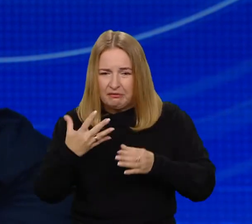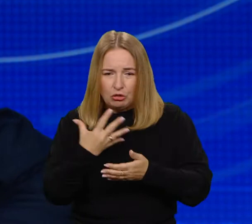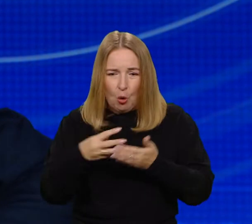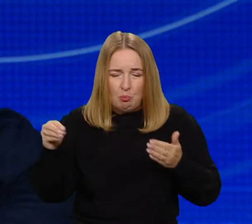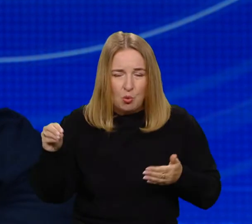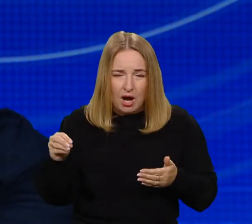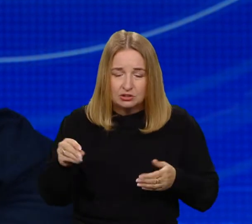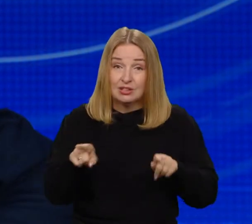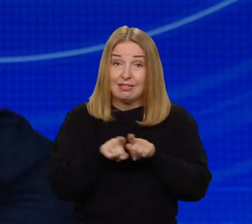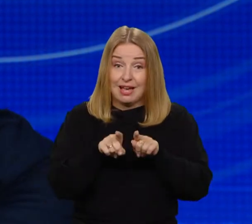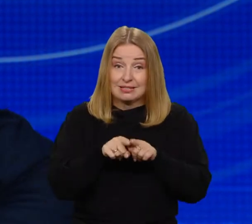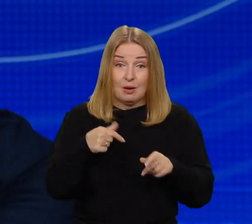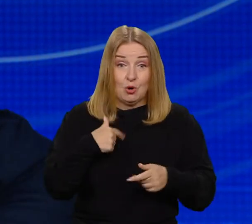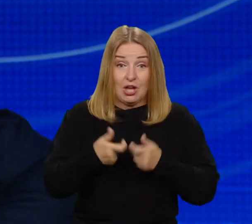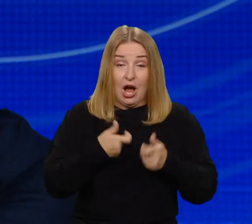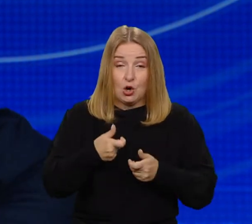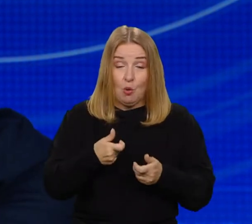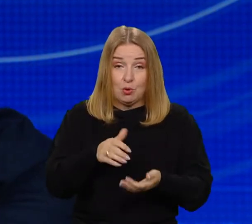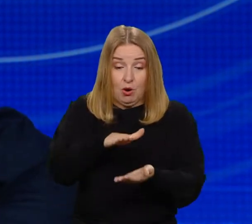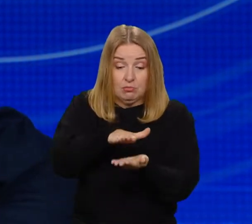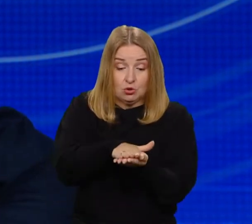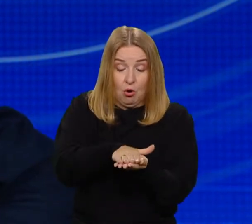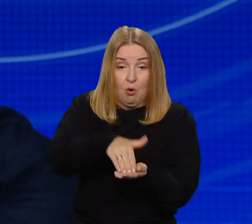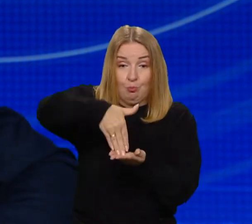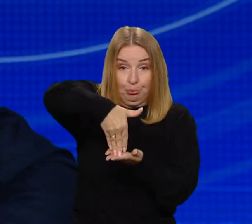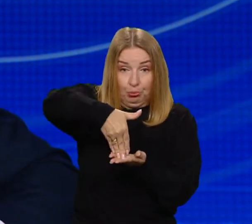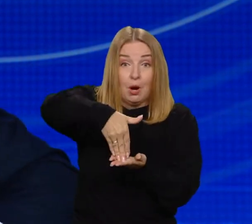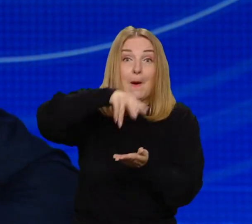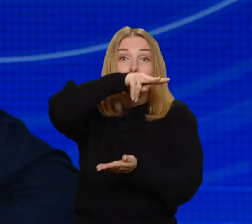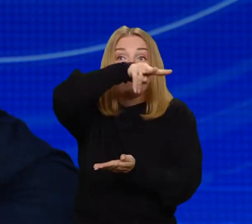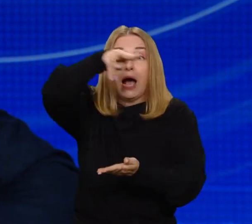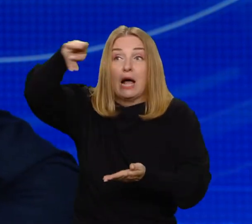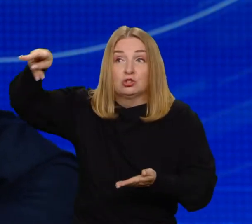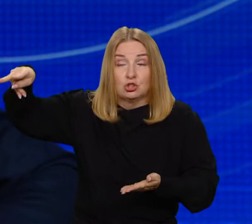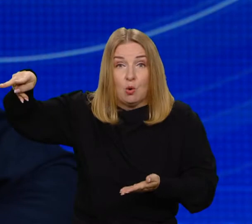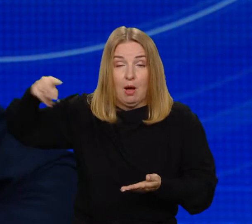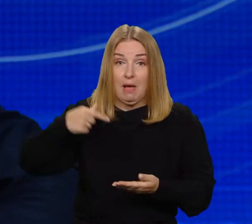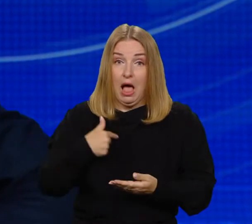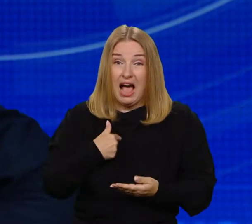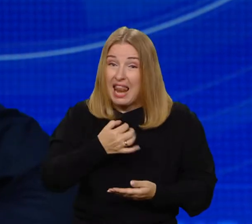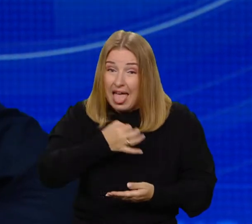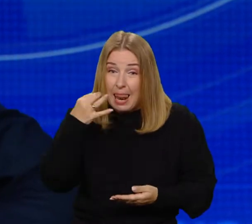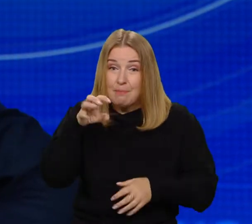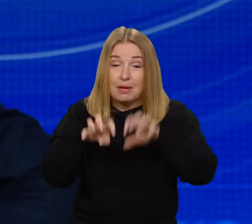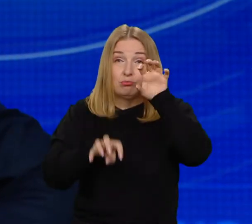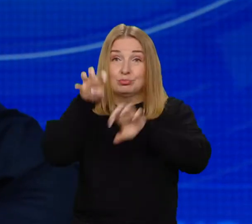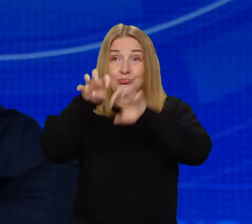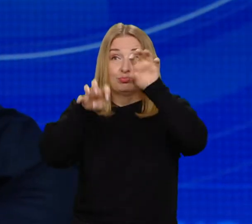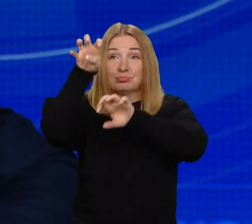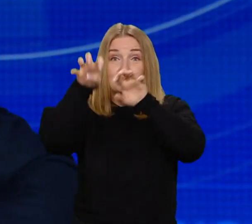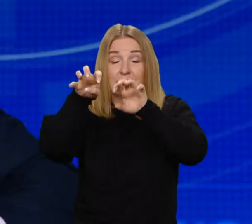popatrzeć w dal. A przecież lepiej jest wspiąć się na górę i ogarnąć wzrokiem wszystko.